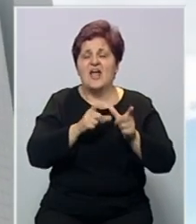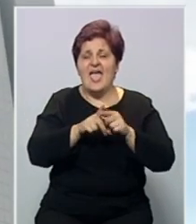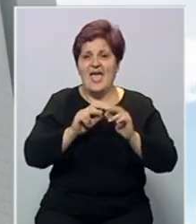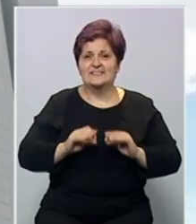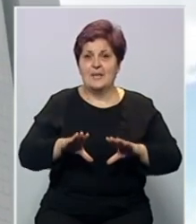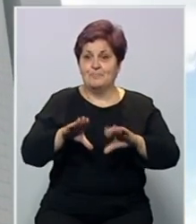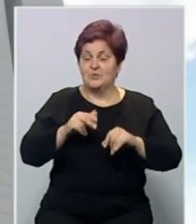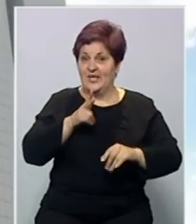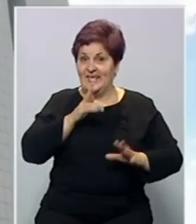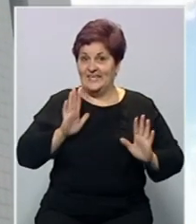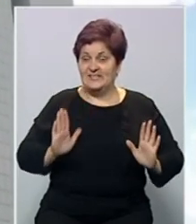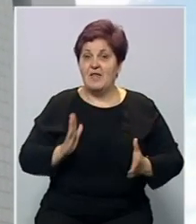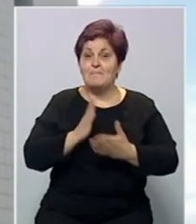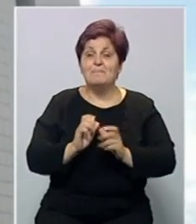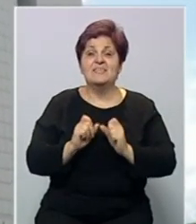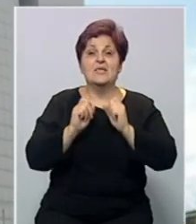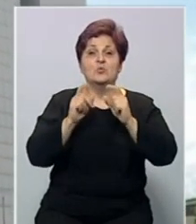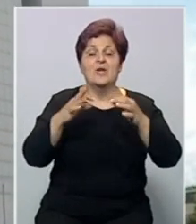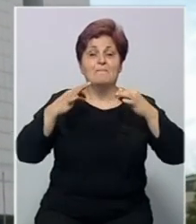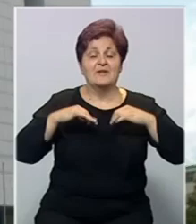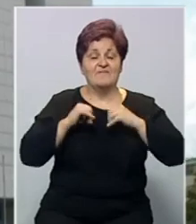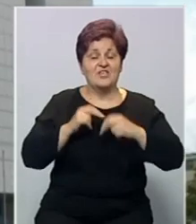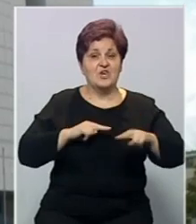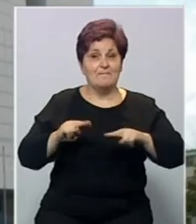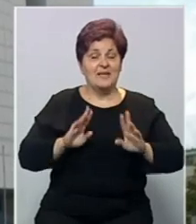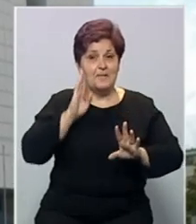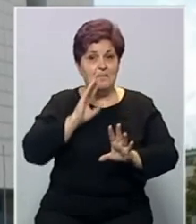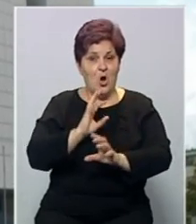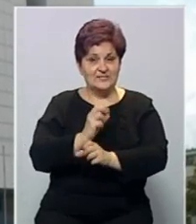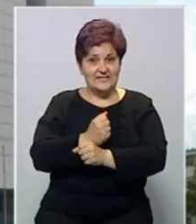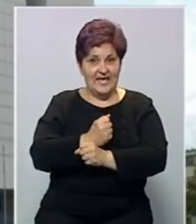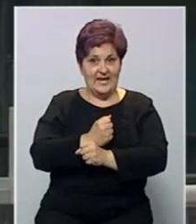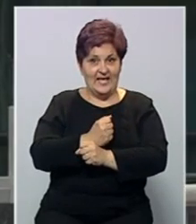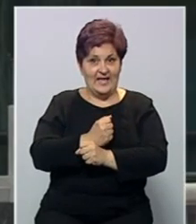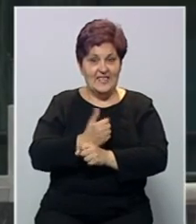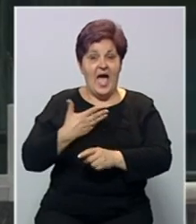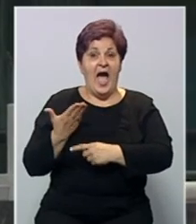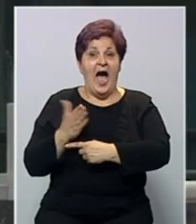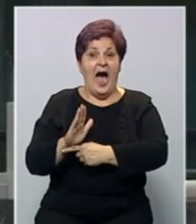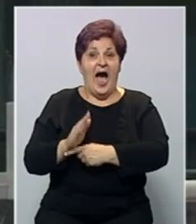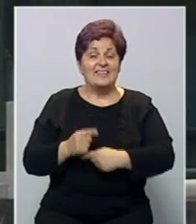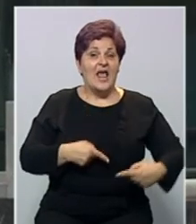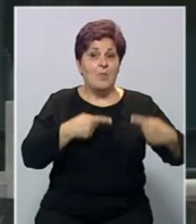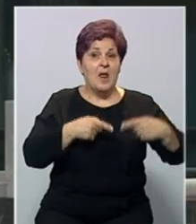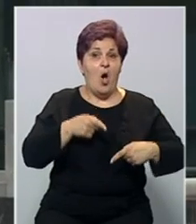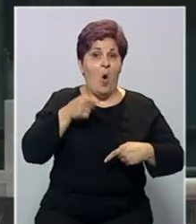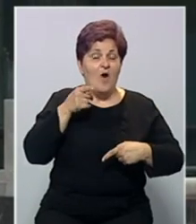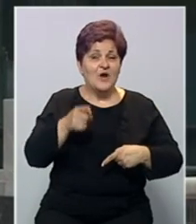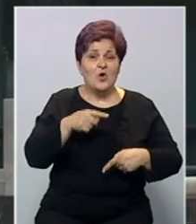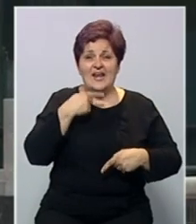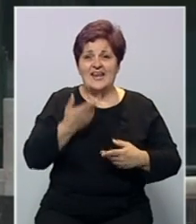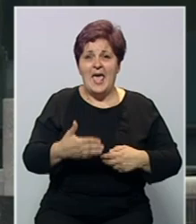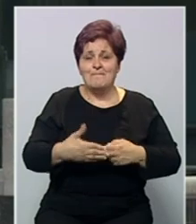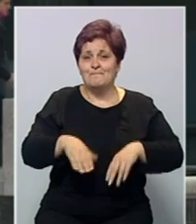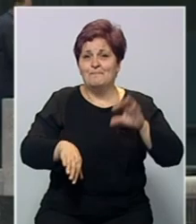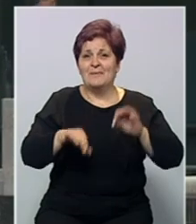Usvojena inicijativa će biti upućena predsjedavajućim vječa ministara Bosne i Hercegovine, a delegati iz opozicije ovakav potez nazvali